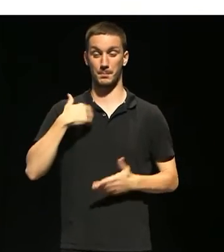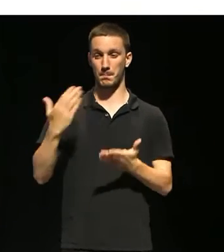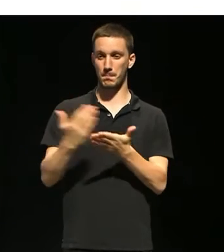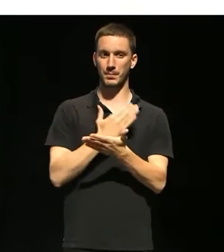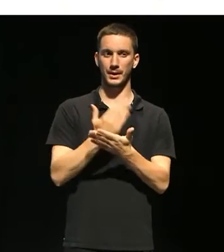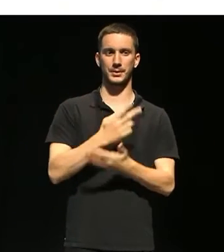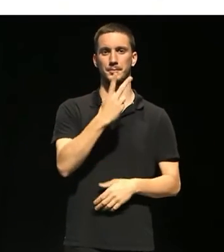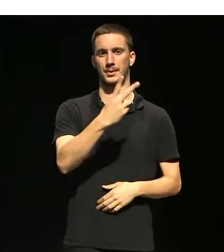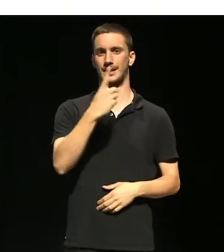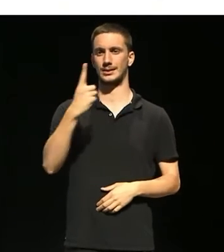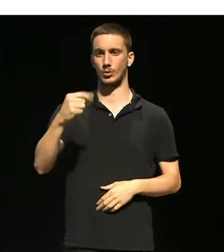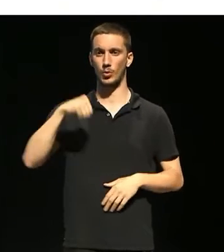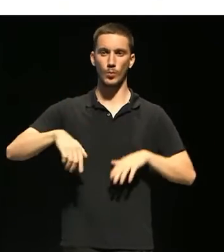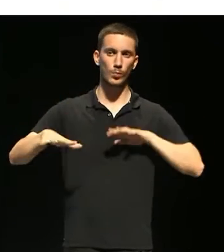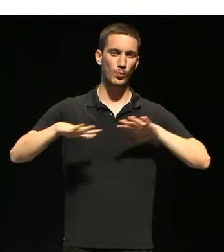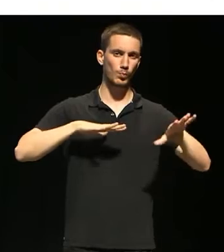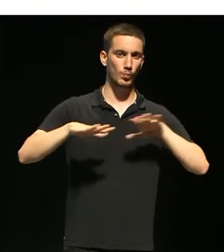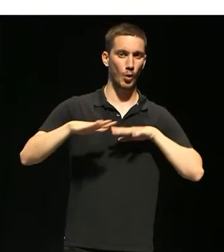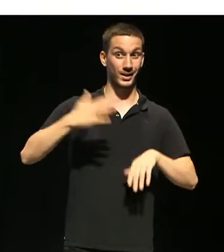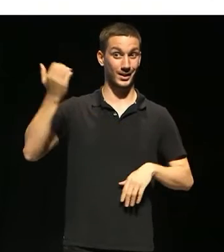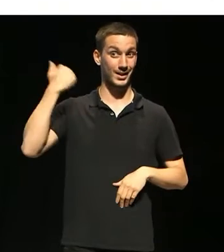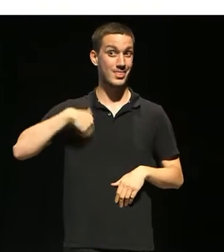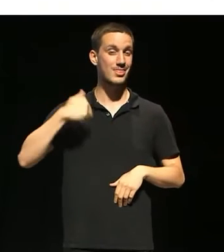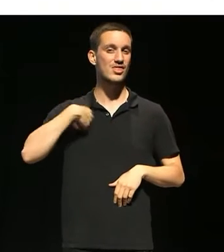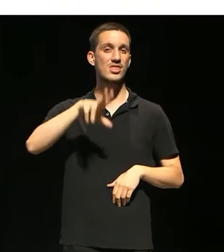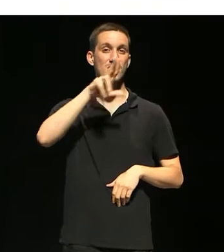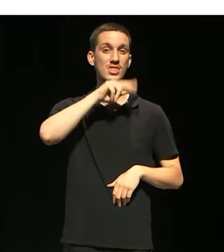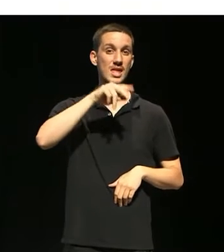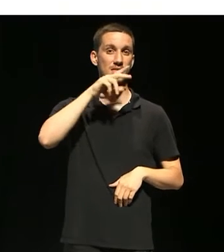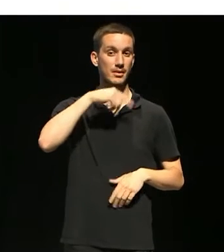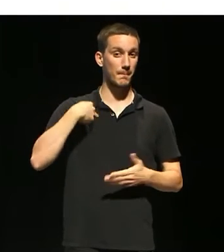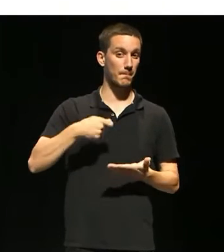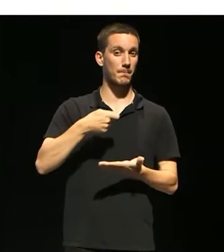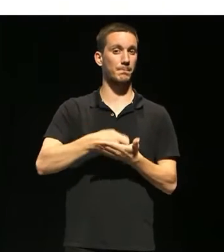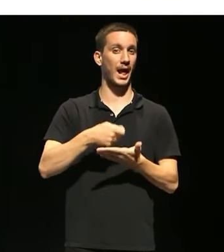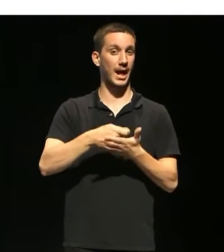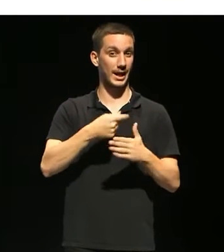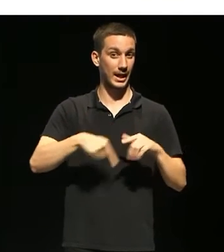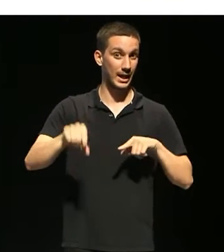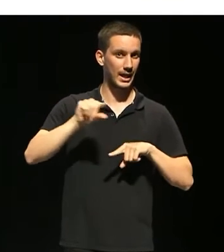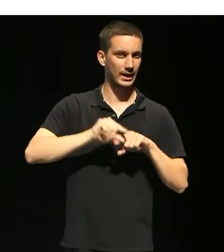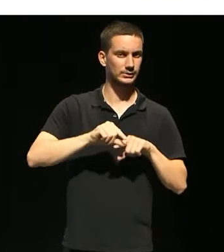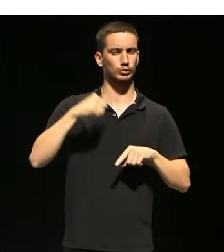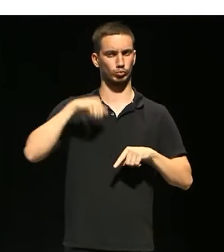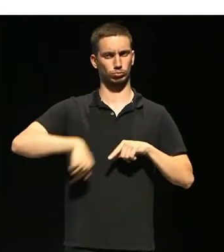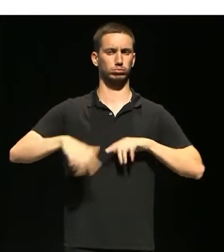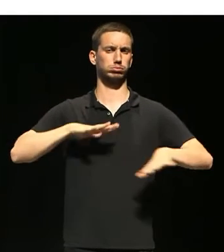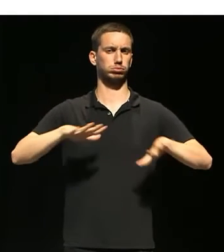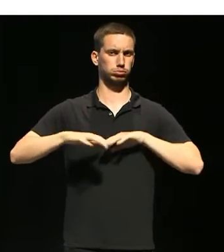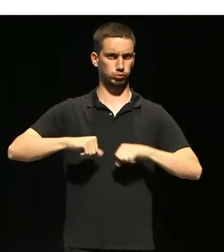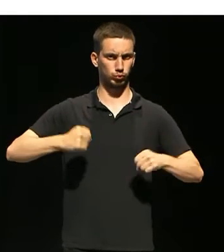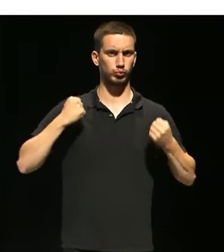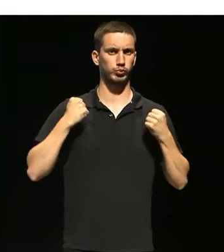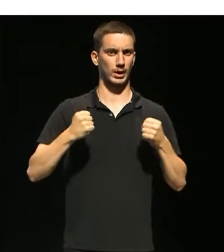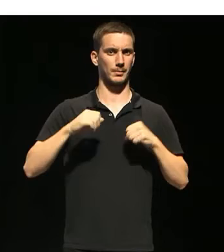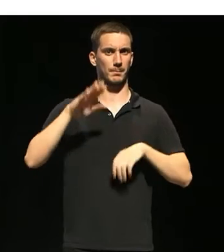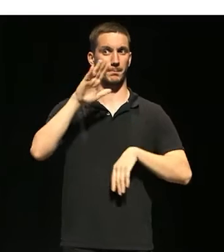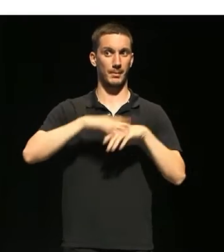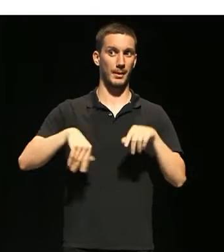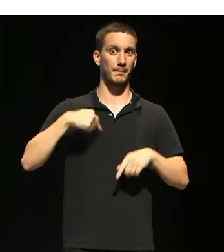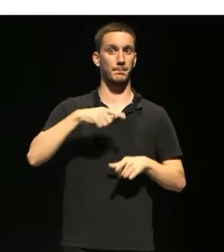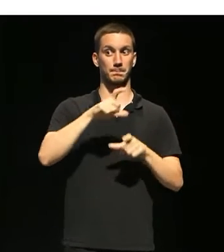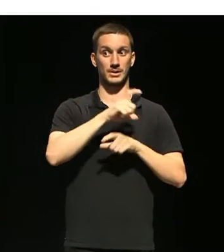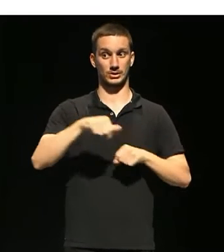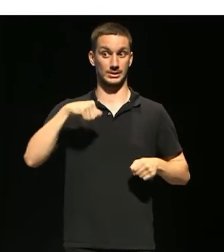caldria afegir que les mobilitzacions del desembre per les pagues extres van ser molt fortes i contundents les persones que